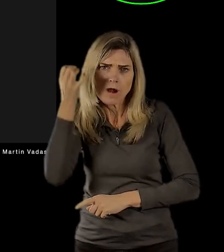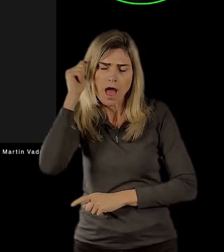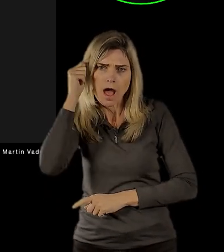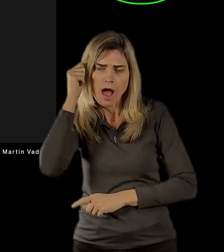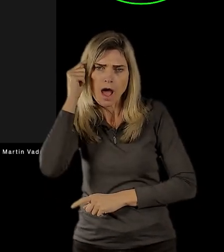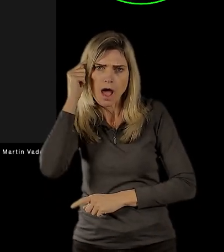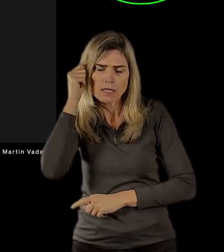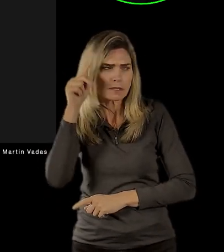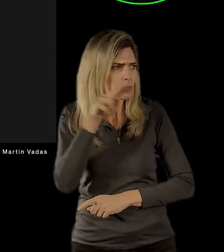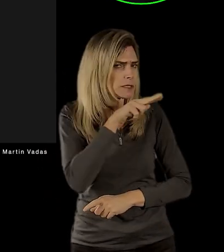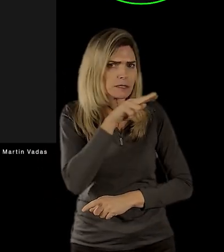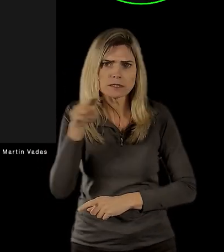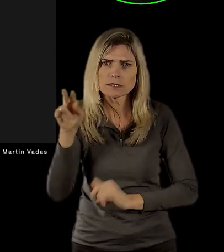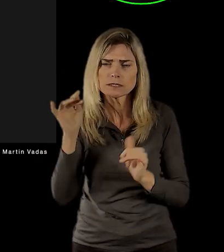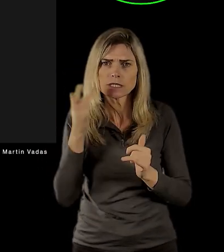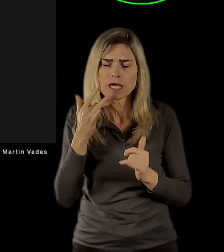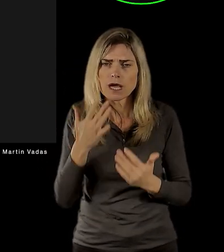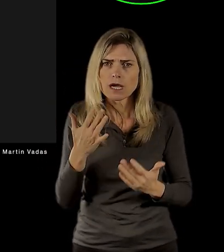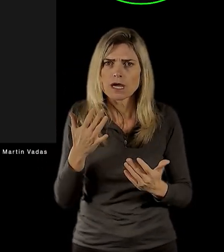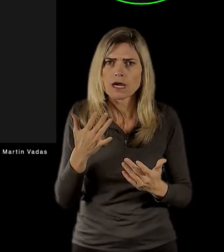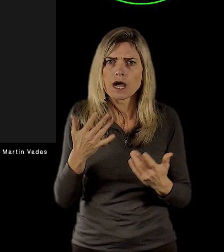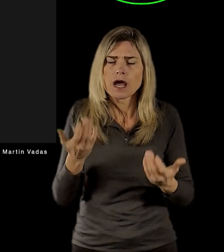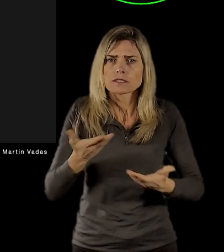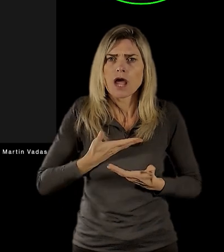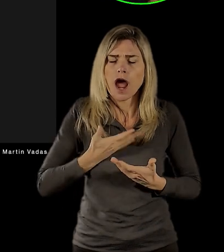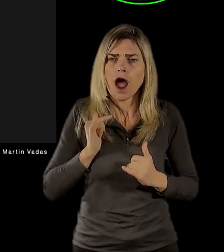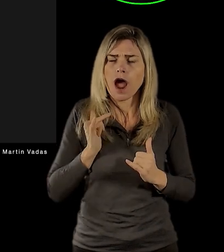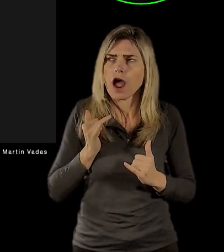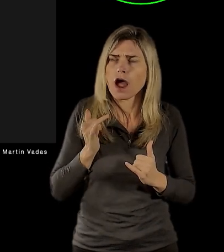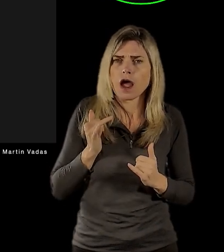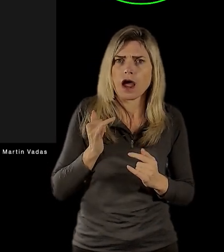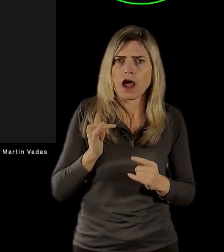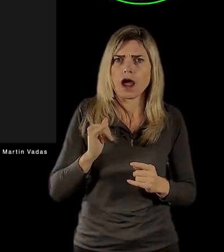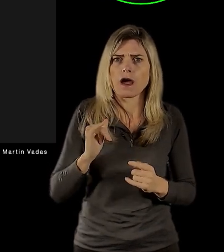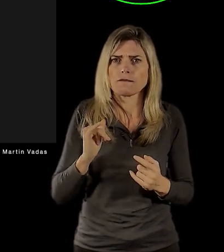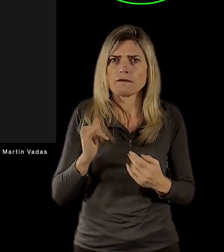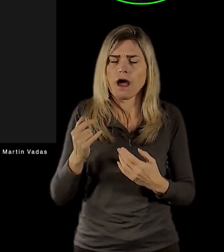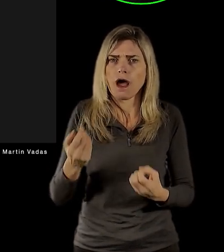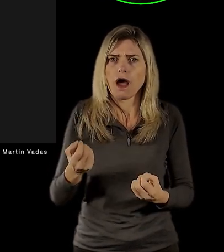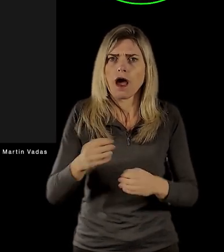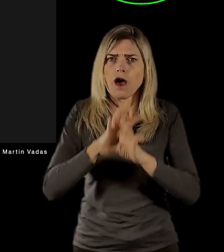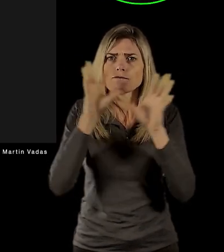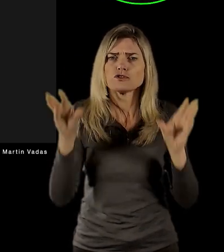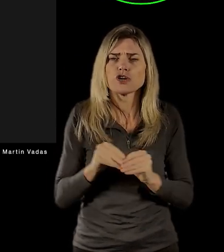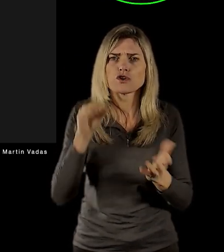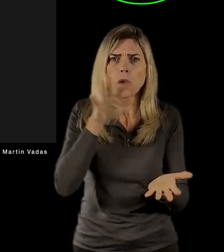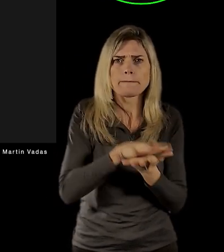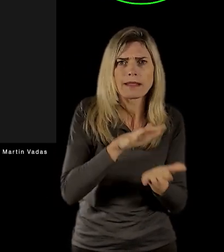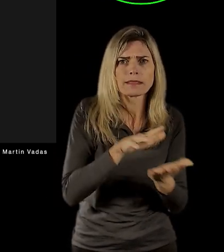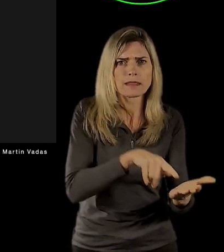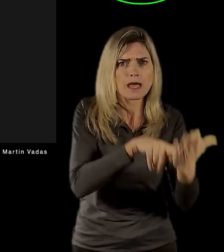otáčet v tom prostoru, aby prostě byl aktivně konfrontovaný s tím, co na něj z těch archivů prostě bude